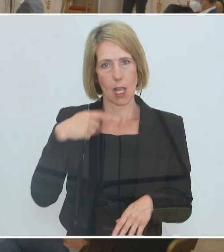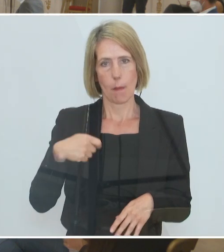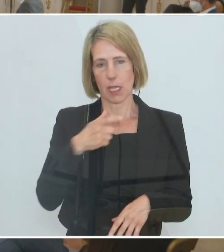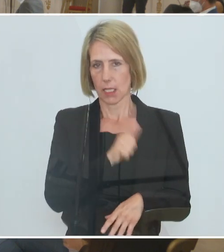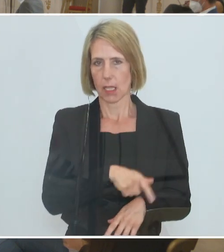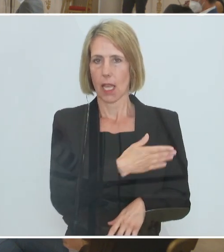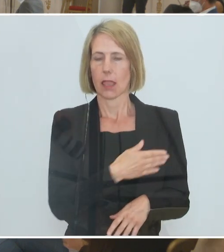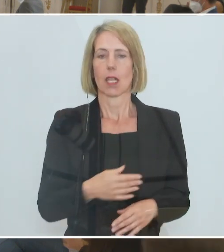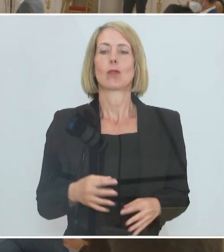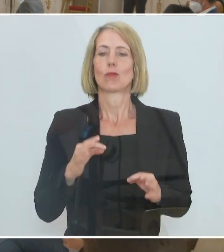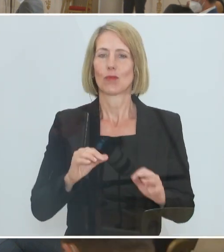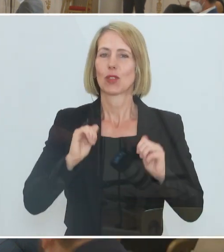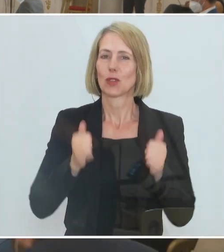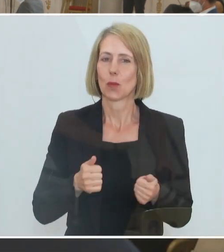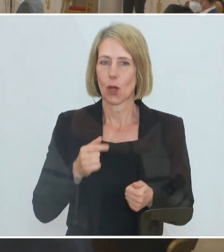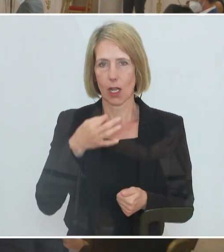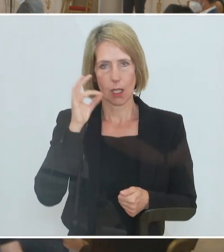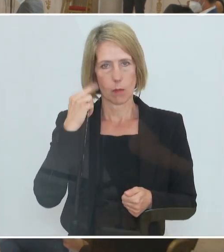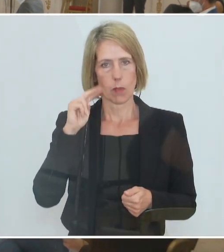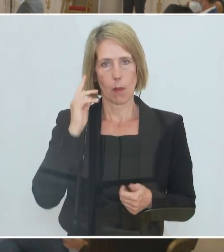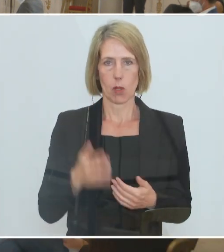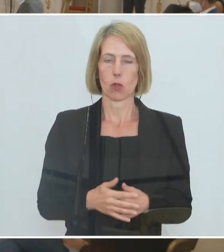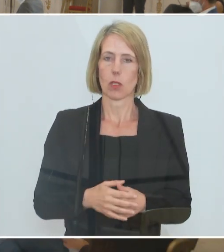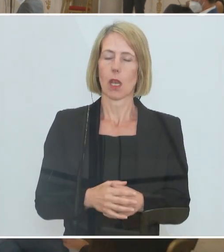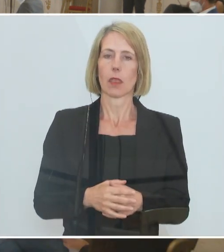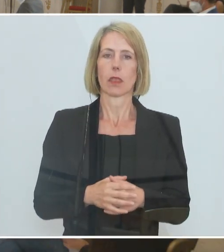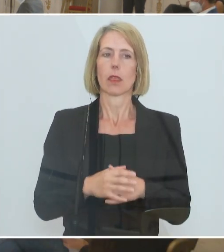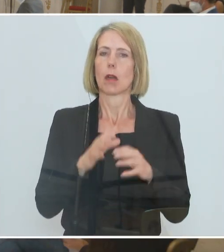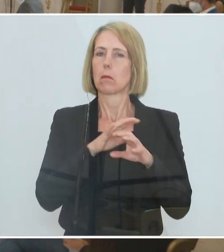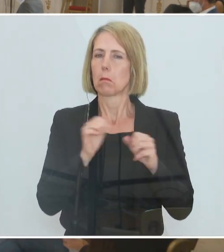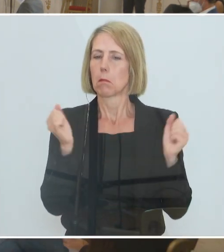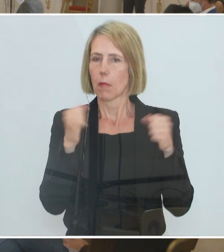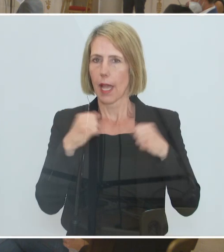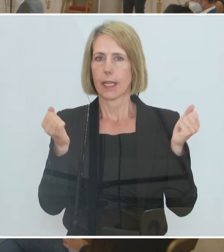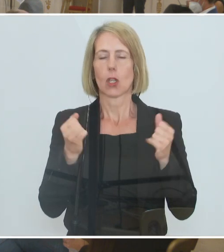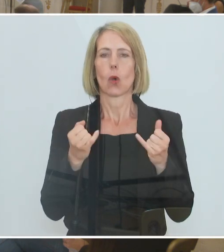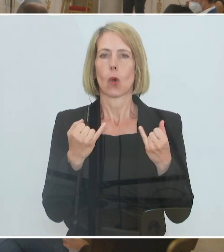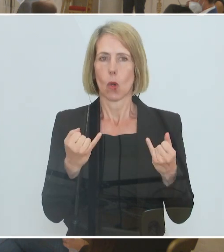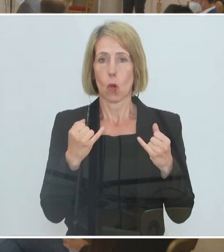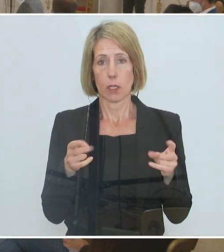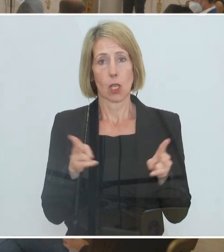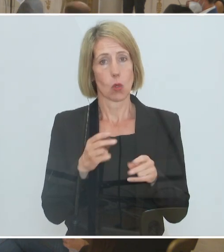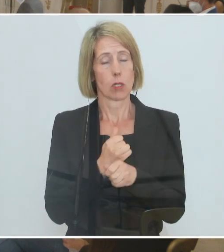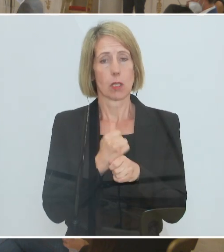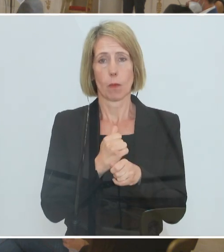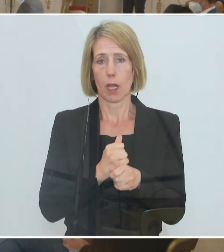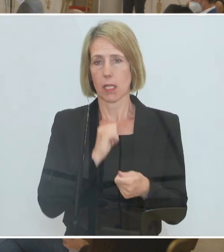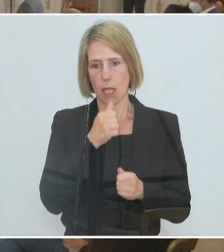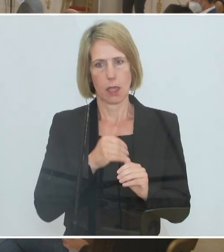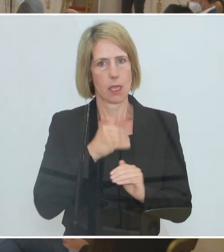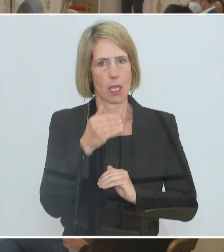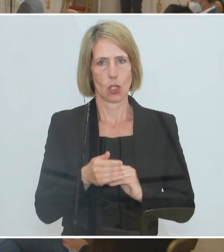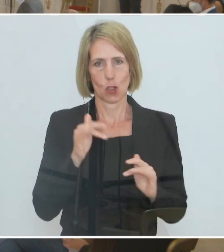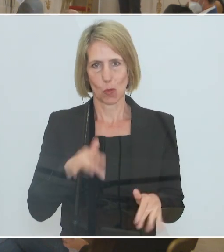Damen und Herren. Ich glaube, die Einigung über die Fortsetzung der Kurzarbeit ist keinen Tag zu spät gekommen. Wir haben viele